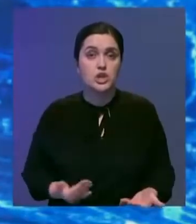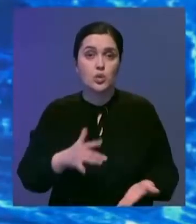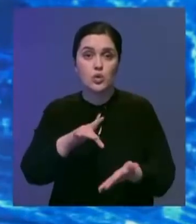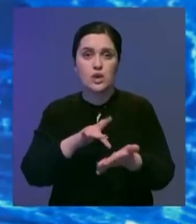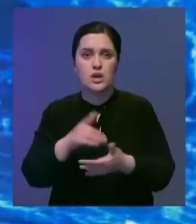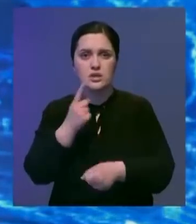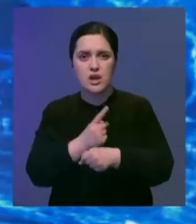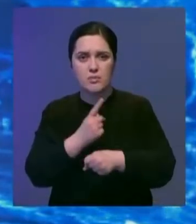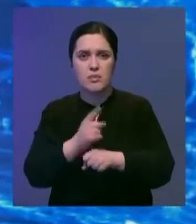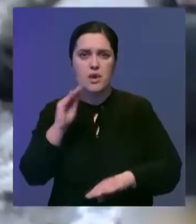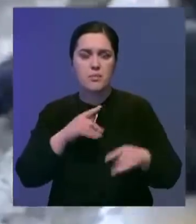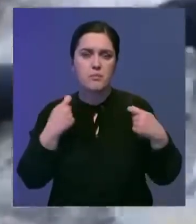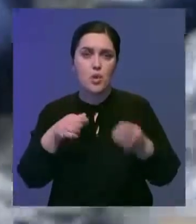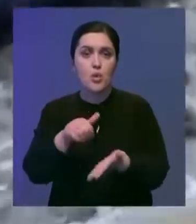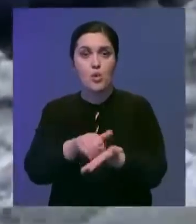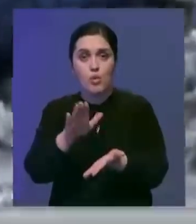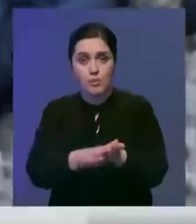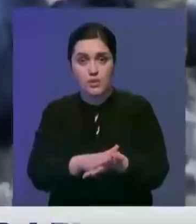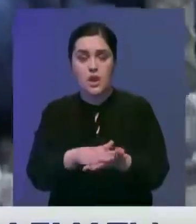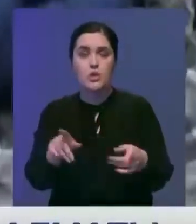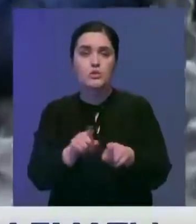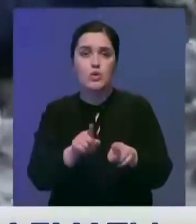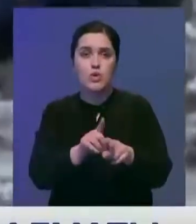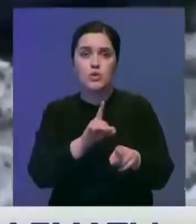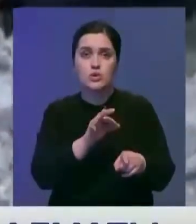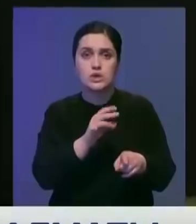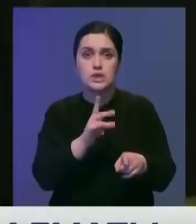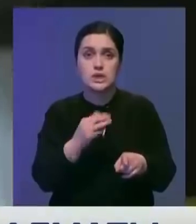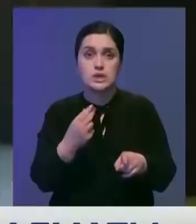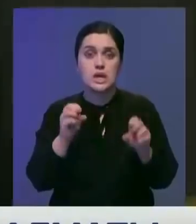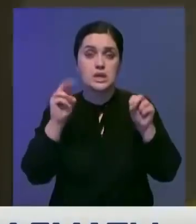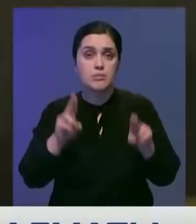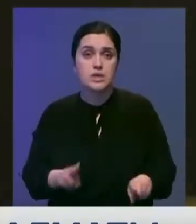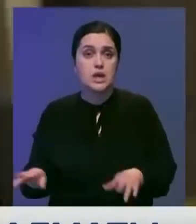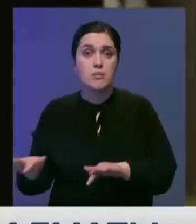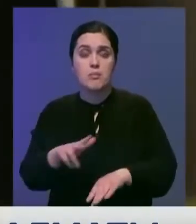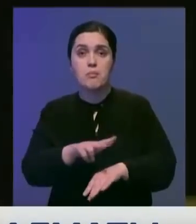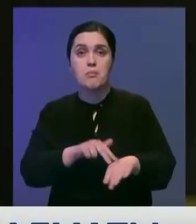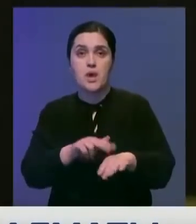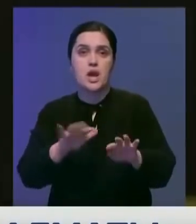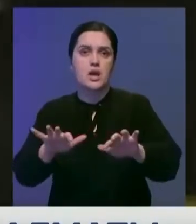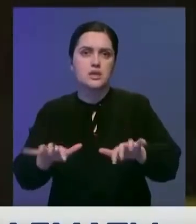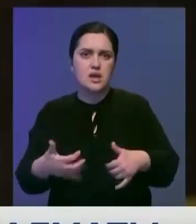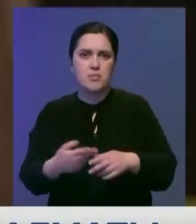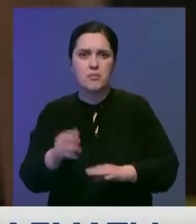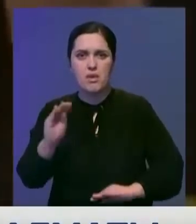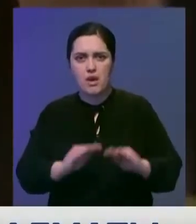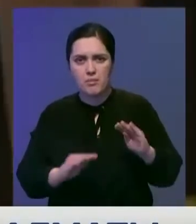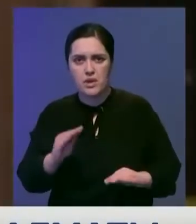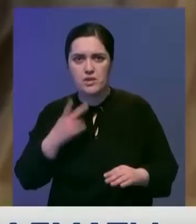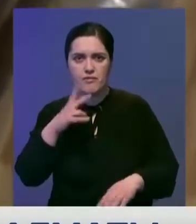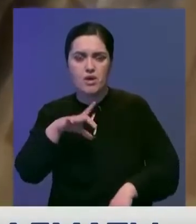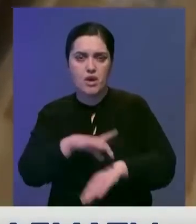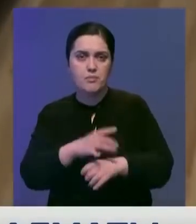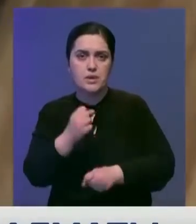Запрещенные вещества он продавал как оптам, так и в розницу. В ходе спецоперации полицейские изъяли компоненты и оборудование